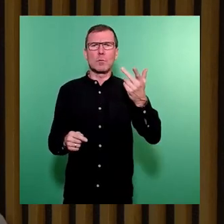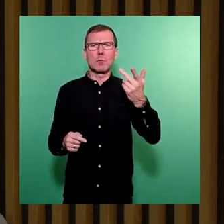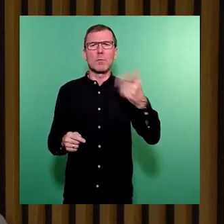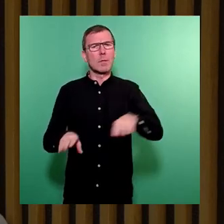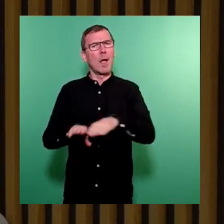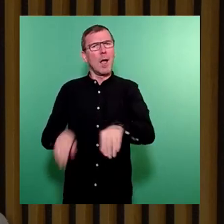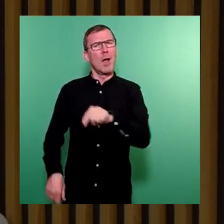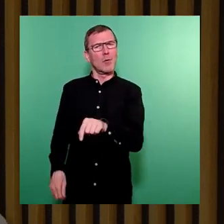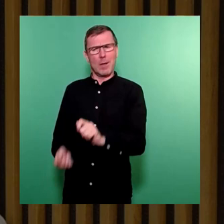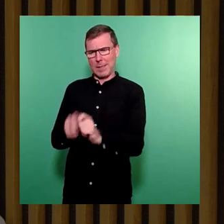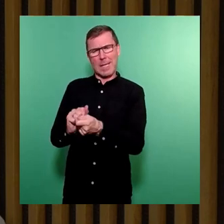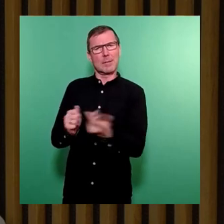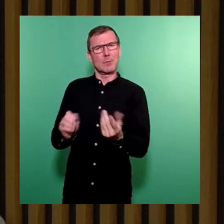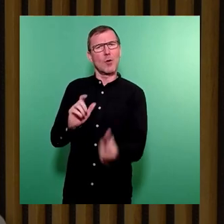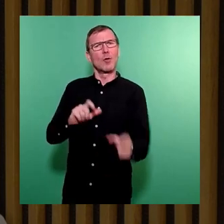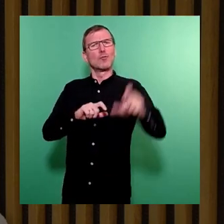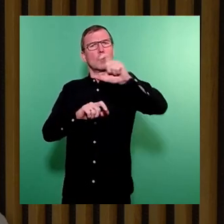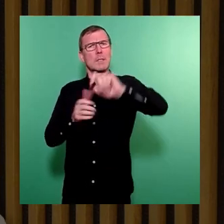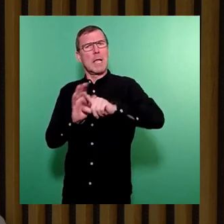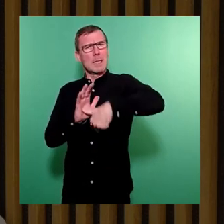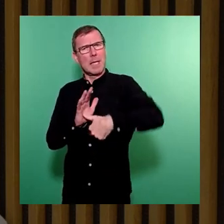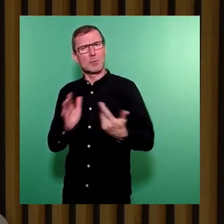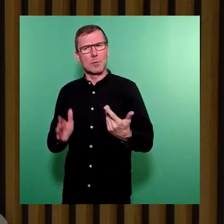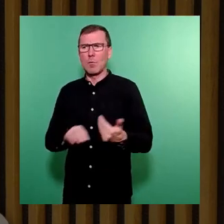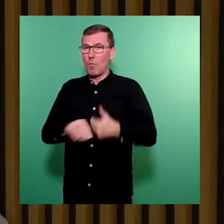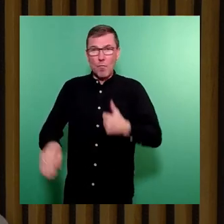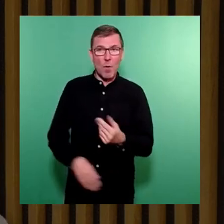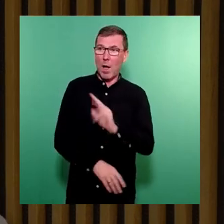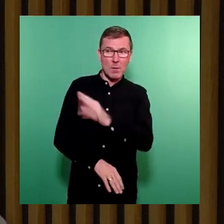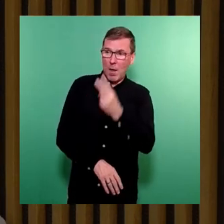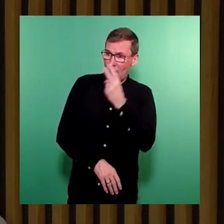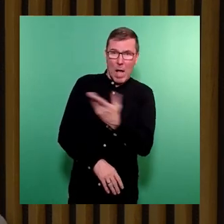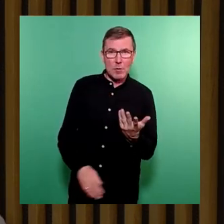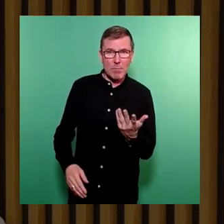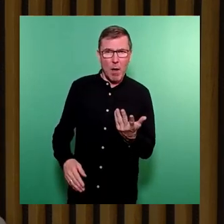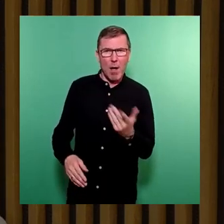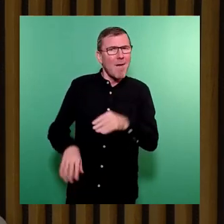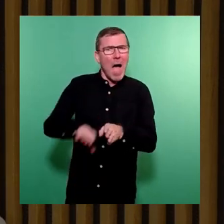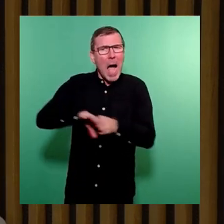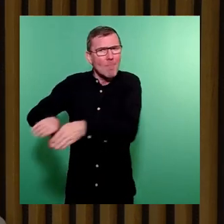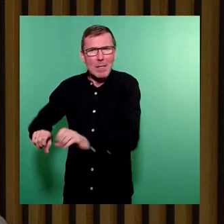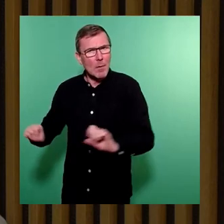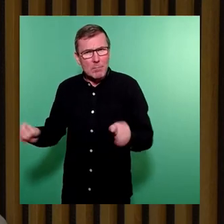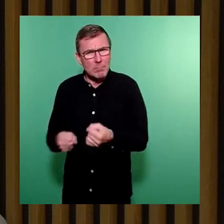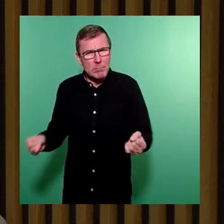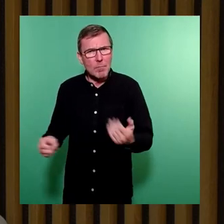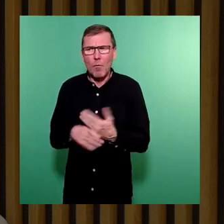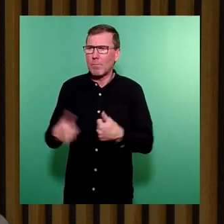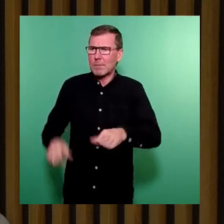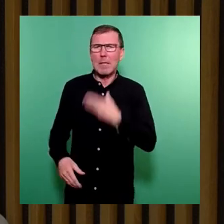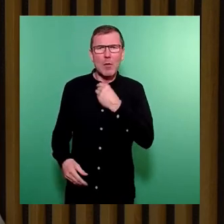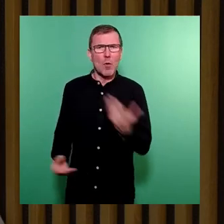liegenden geänderten oder zusätzlichen Leistungen im Einzelnen nicht vorhersehbar, nicht abweisbar und warum sind sie zwingend notwendig?